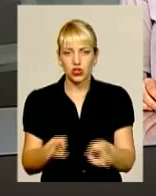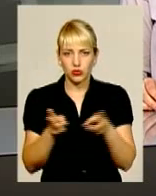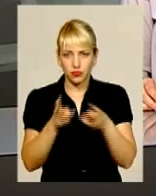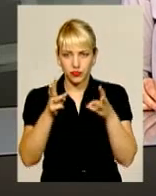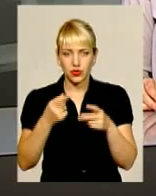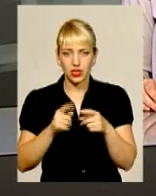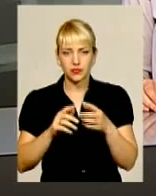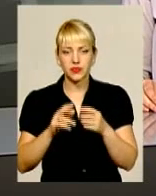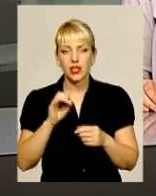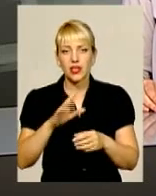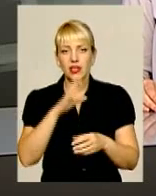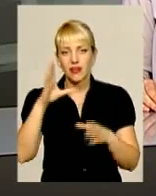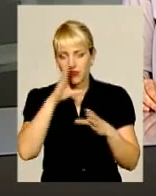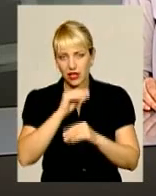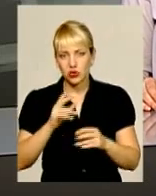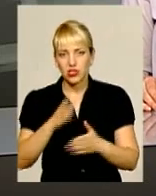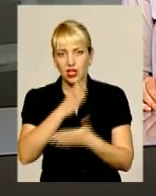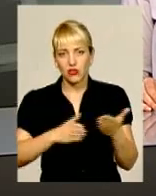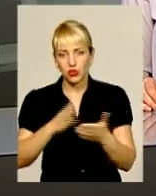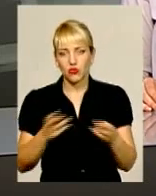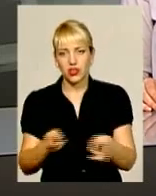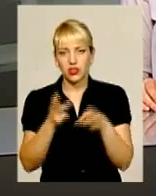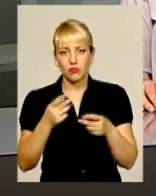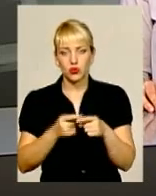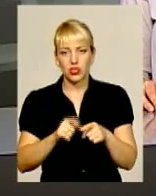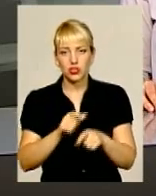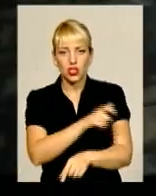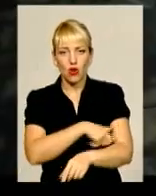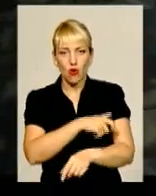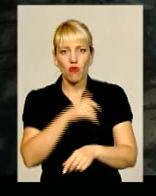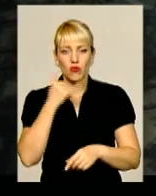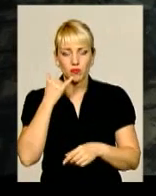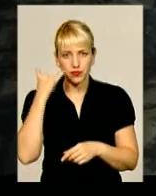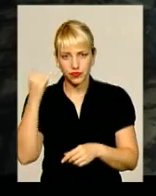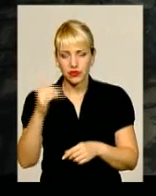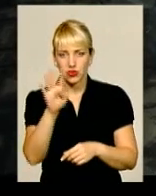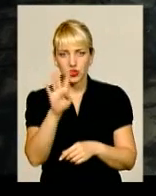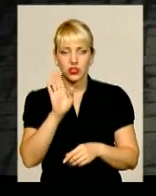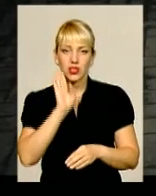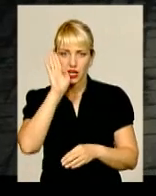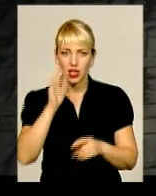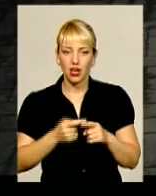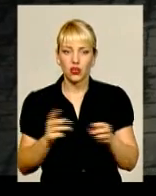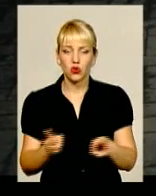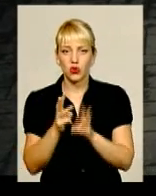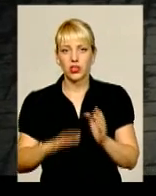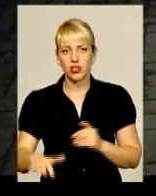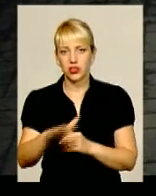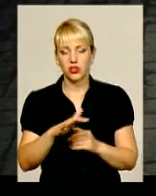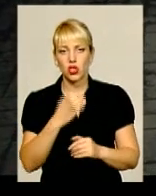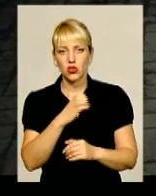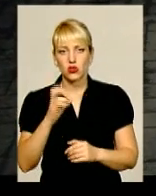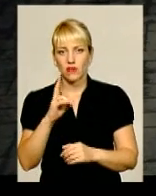пожежу. Повідомлення про загоряння надійшло до чергової частини о четвертій ранку. Горіло на території майже у сотню